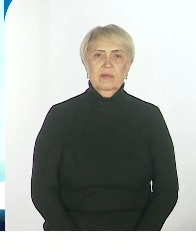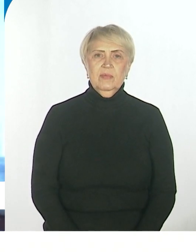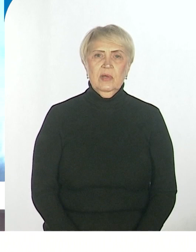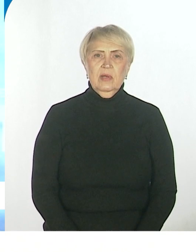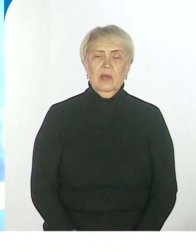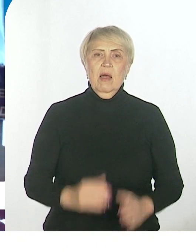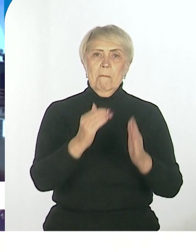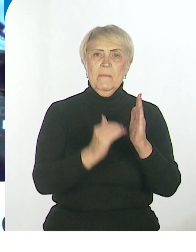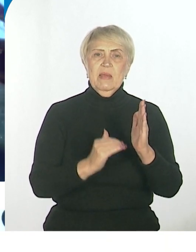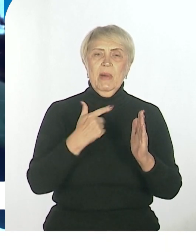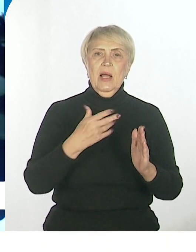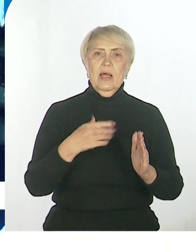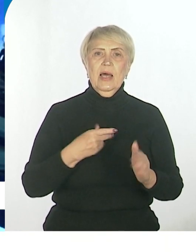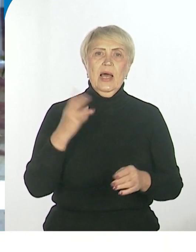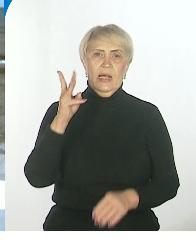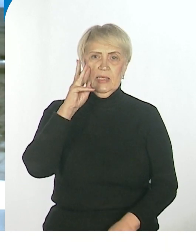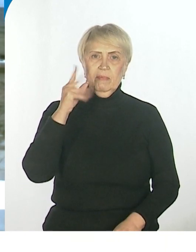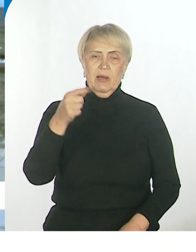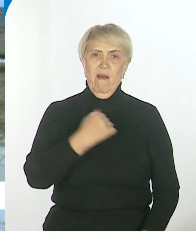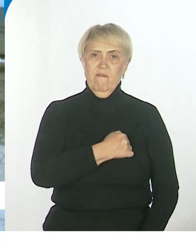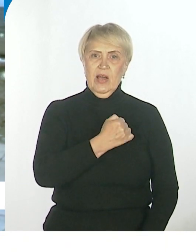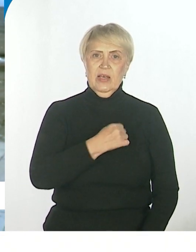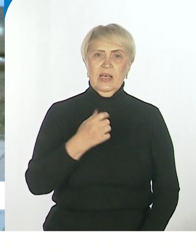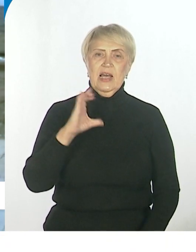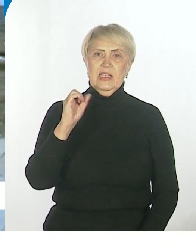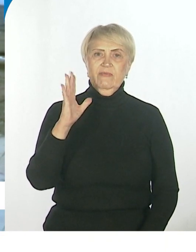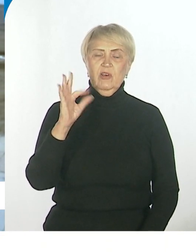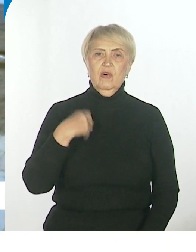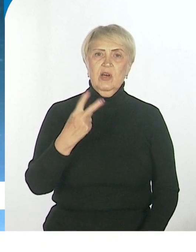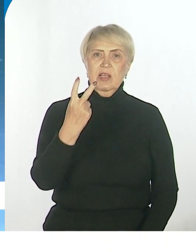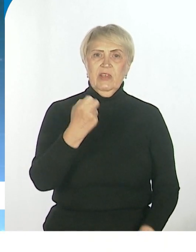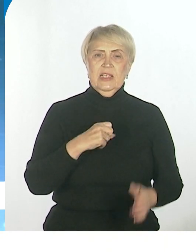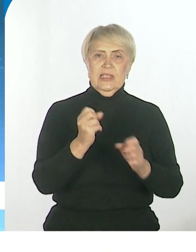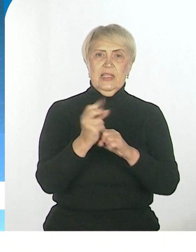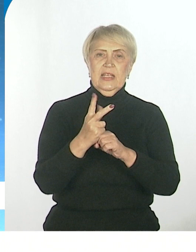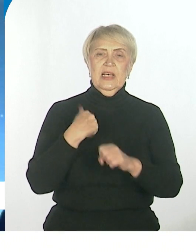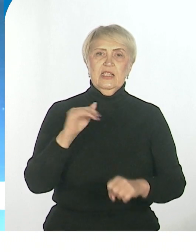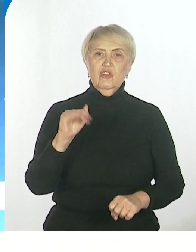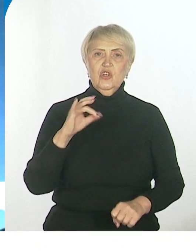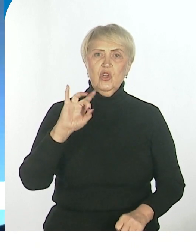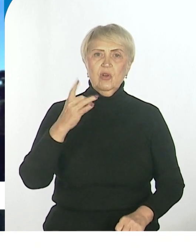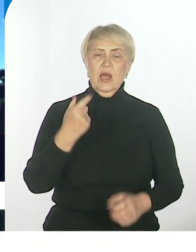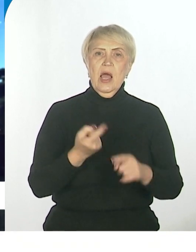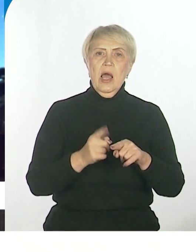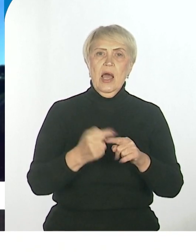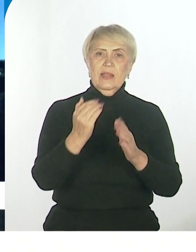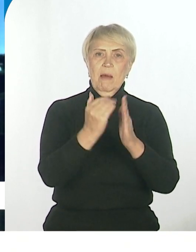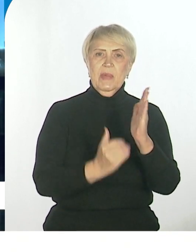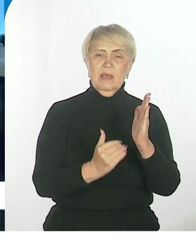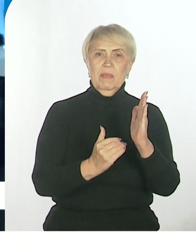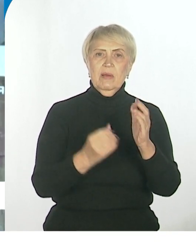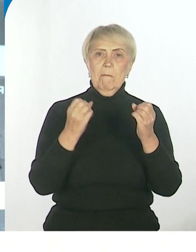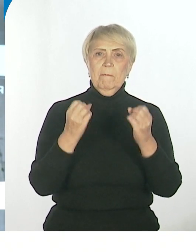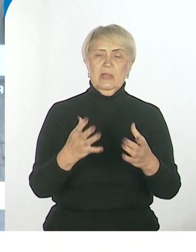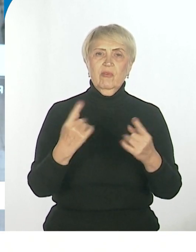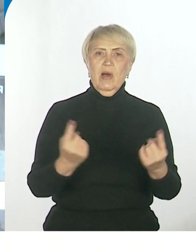Минимальная зарплата военного на СВО 213 тысяч рублей в 100 лет. Это минимальная сетка простого